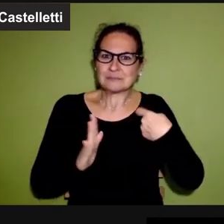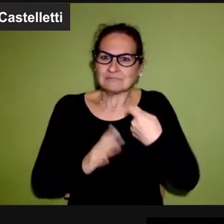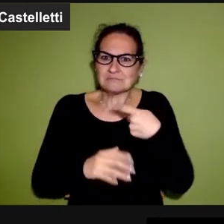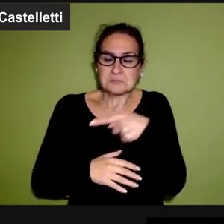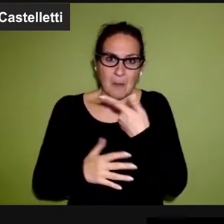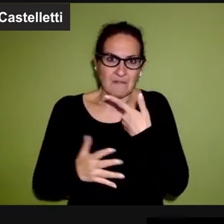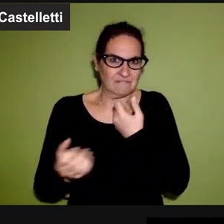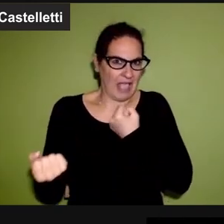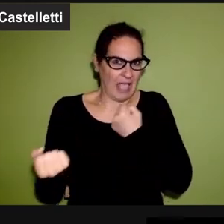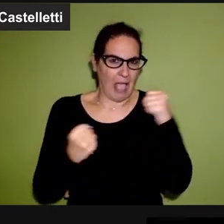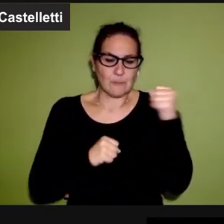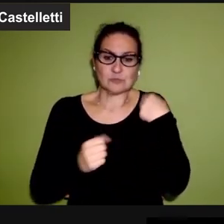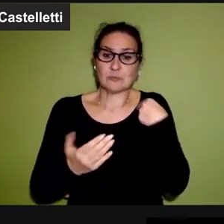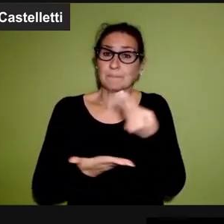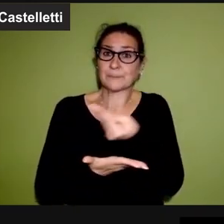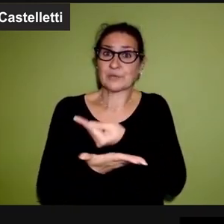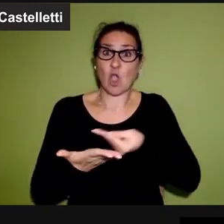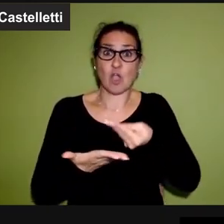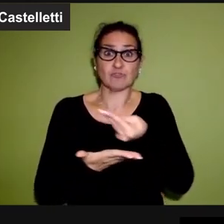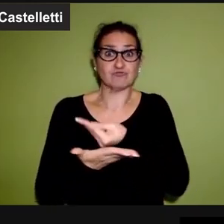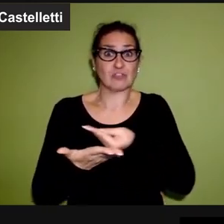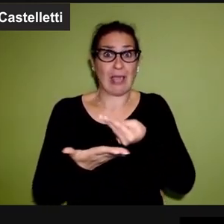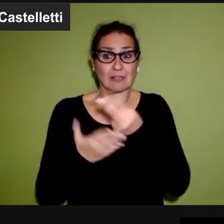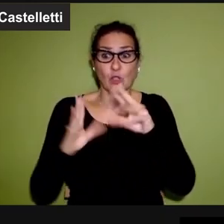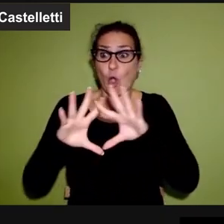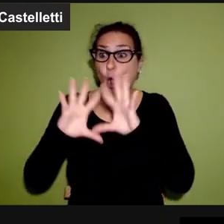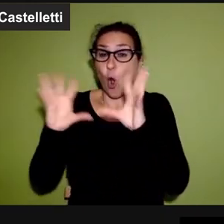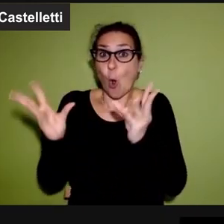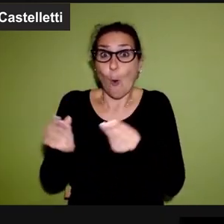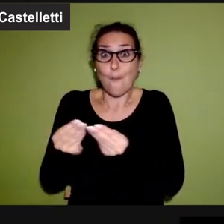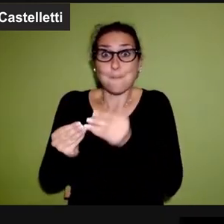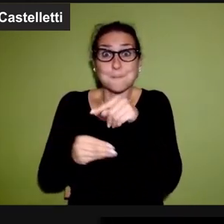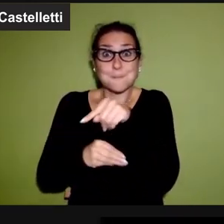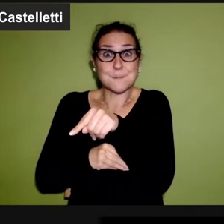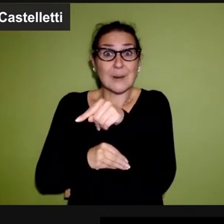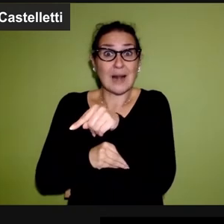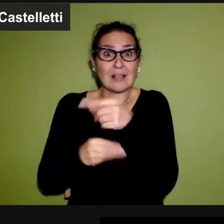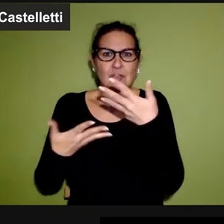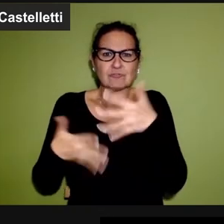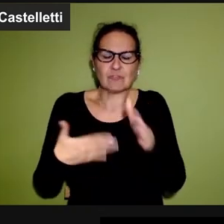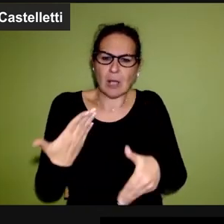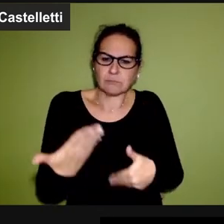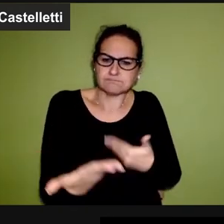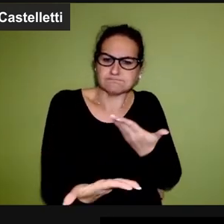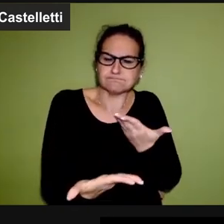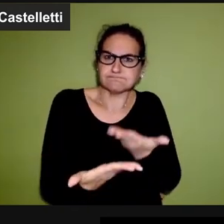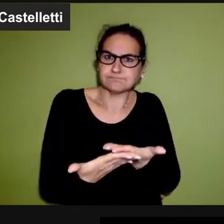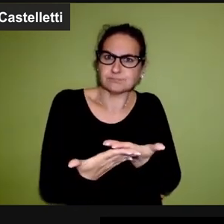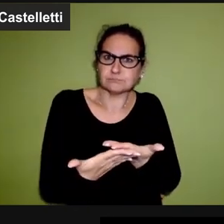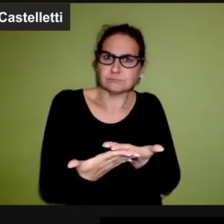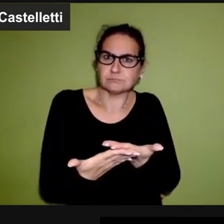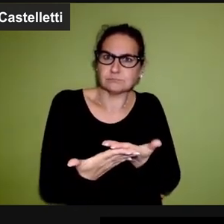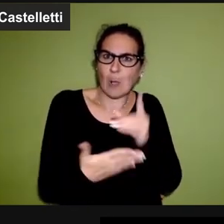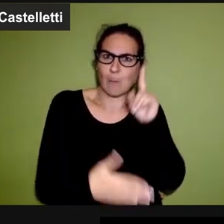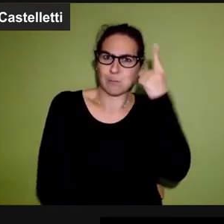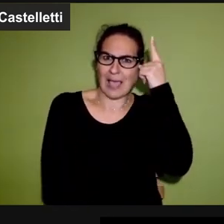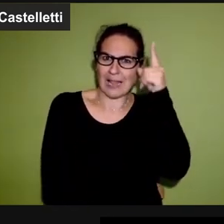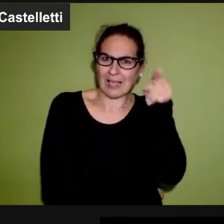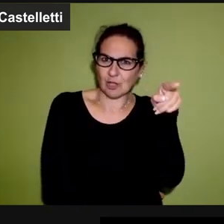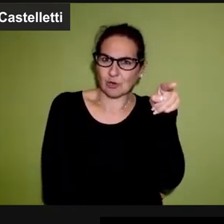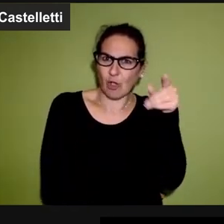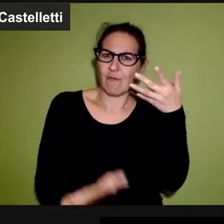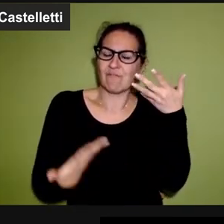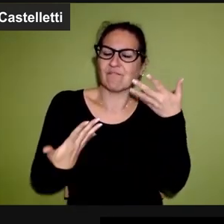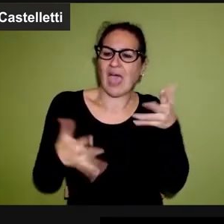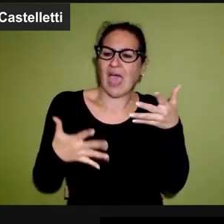indiscussa del cineasta, nonostante il progetto fosse stato nella sua interezza con successo già presentato a